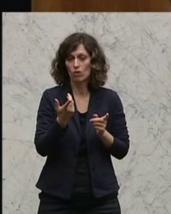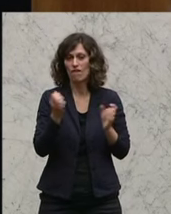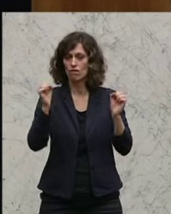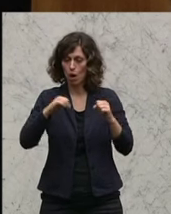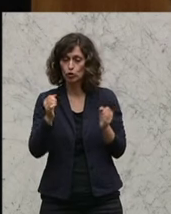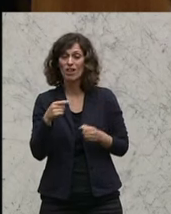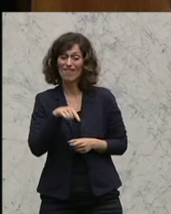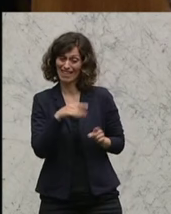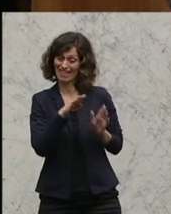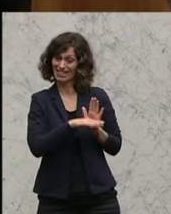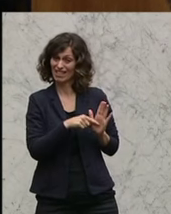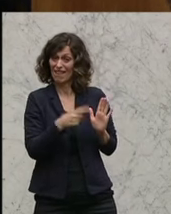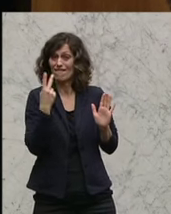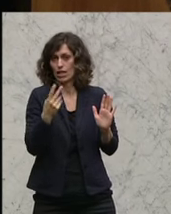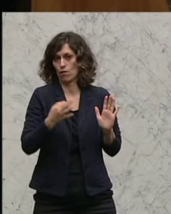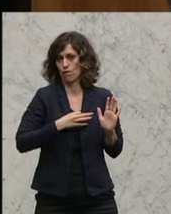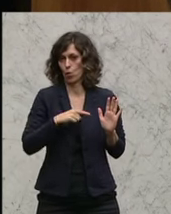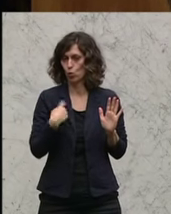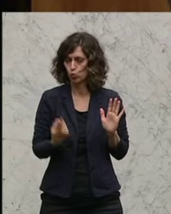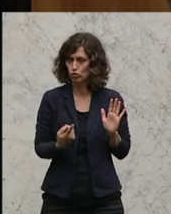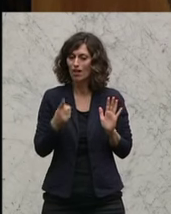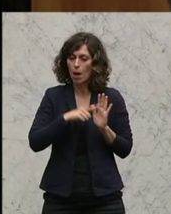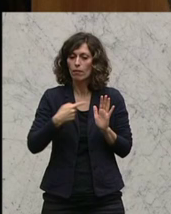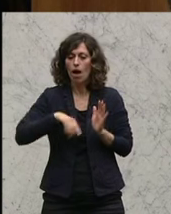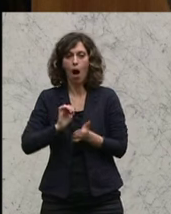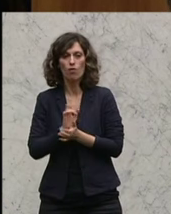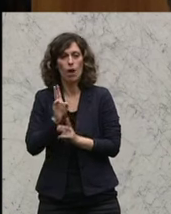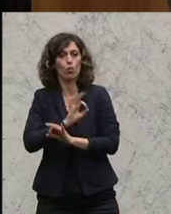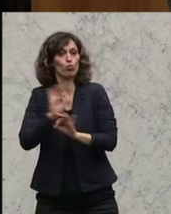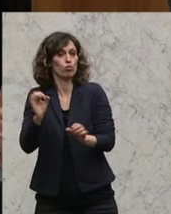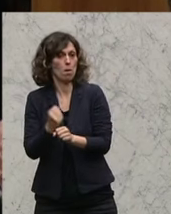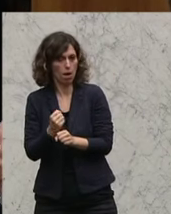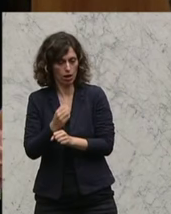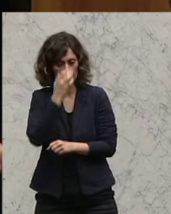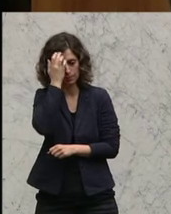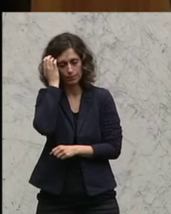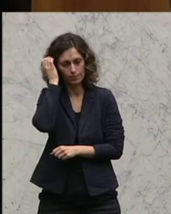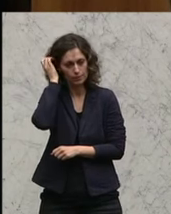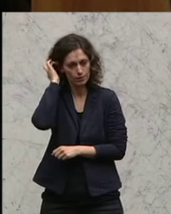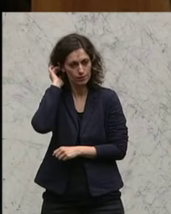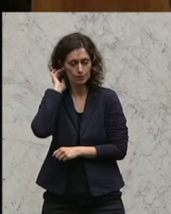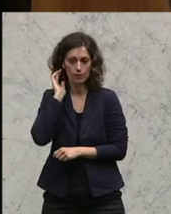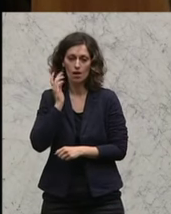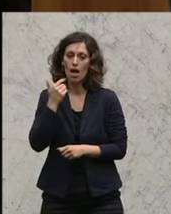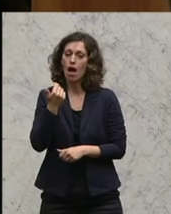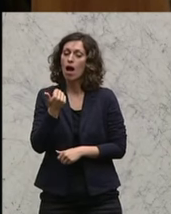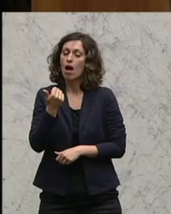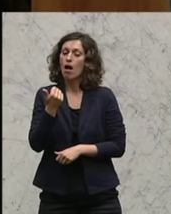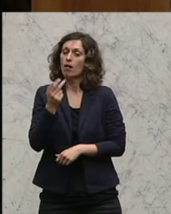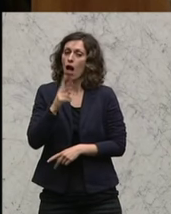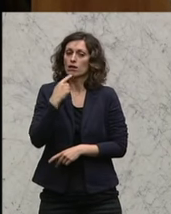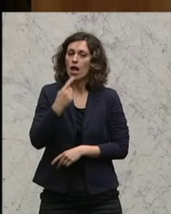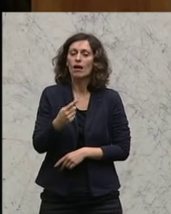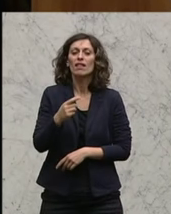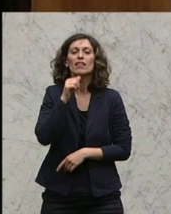uns ganz wesentlich ist, diese Aufgaben auch erfüllen zu können. Und da sei auch eines gesagt, es ist nicht aus Jux und